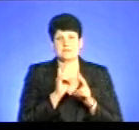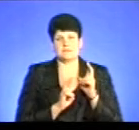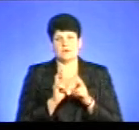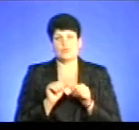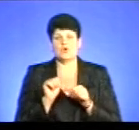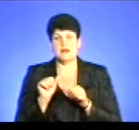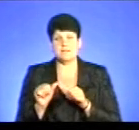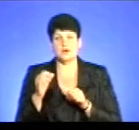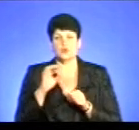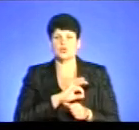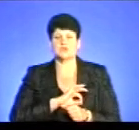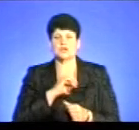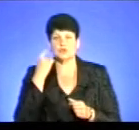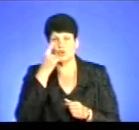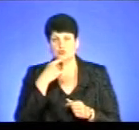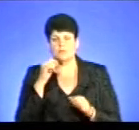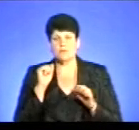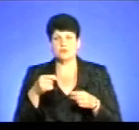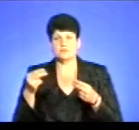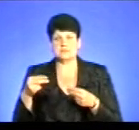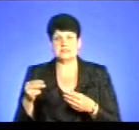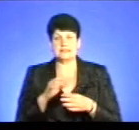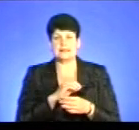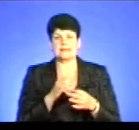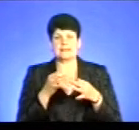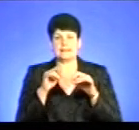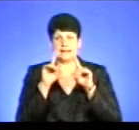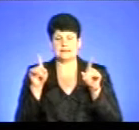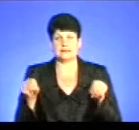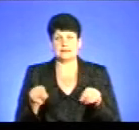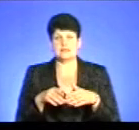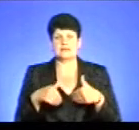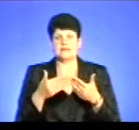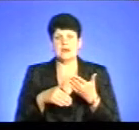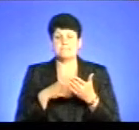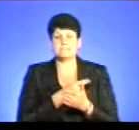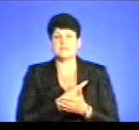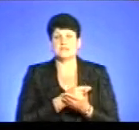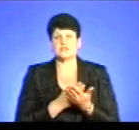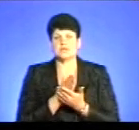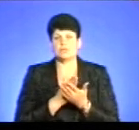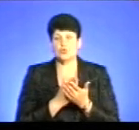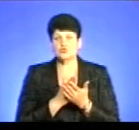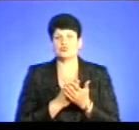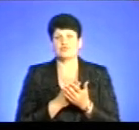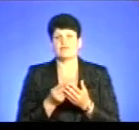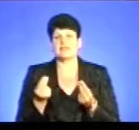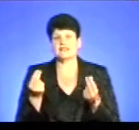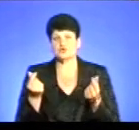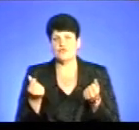особа, яка може в перспективі заключити декларацію і щодо наладня медичних послуг, і фінансування якраз